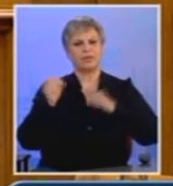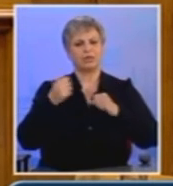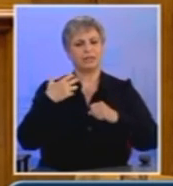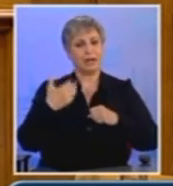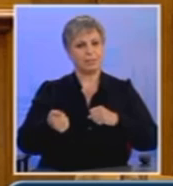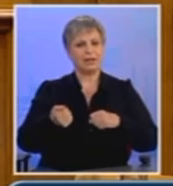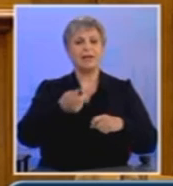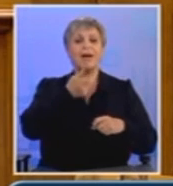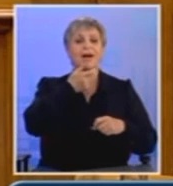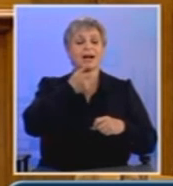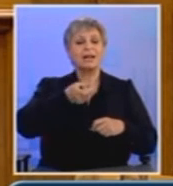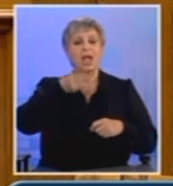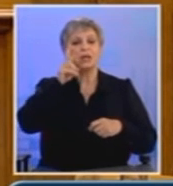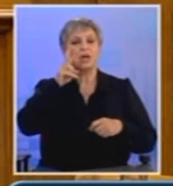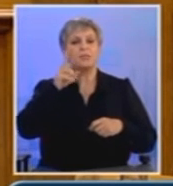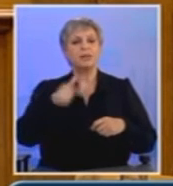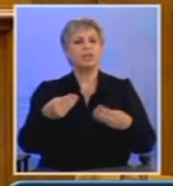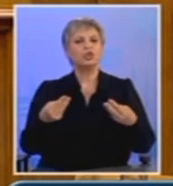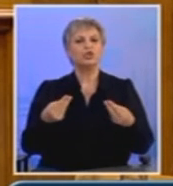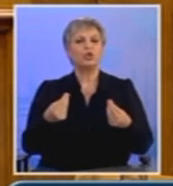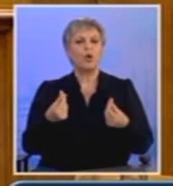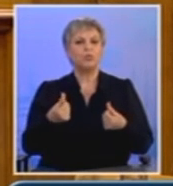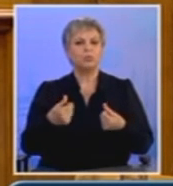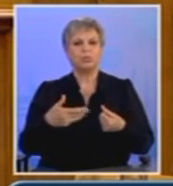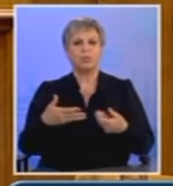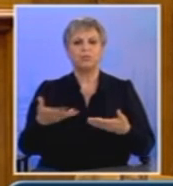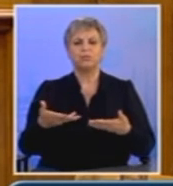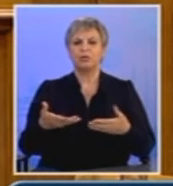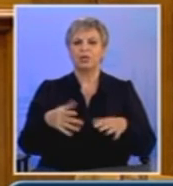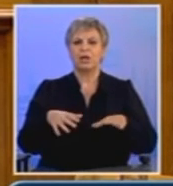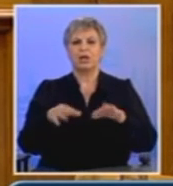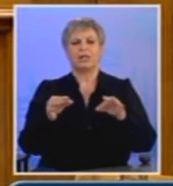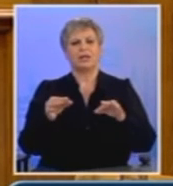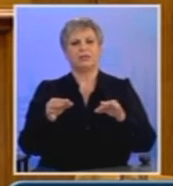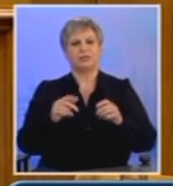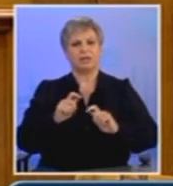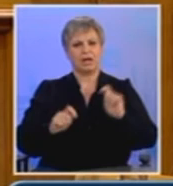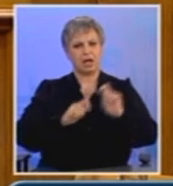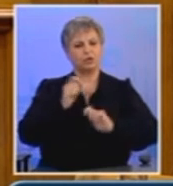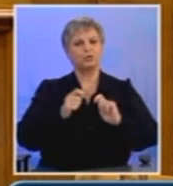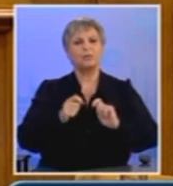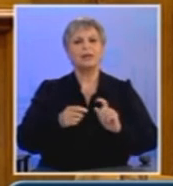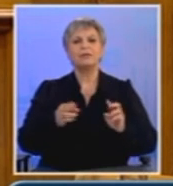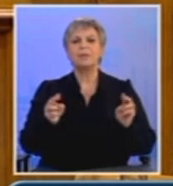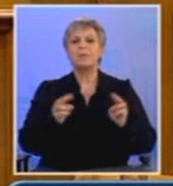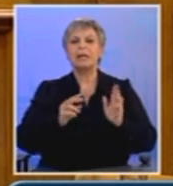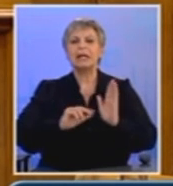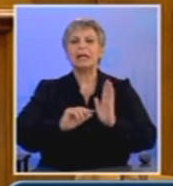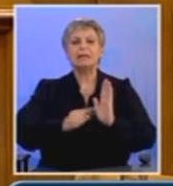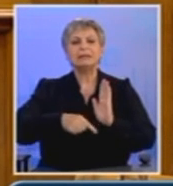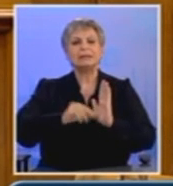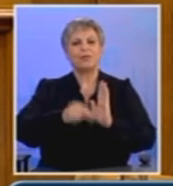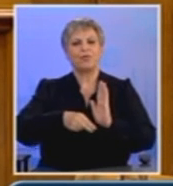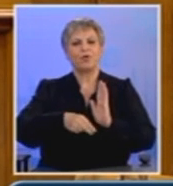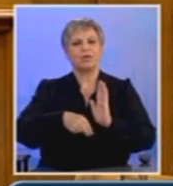Βρετανίας και Γερμανίας για το σχηματισμό της αρχικής μικρής συμφωνίας γέφυρας. Στην